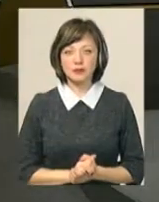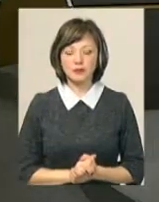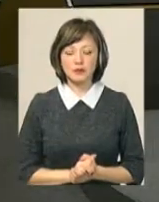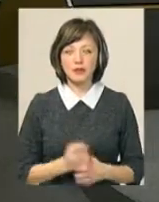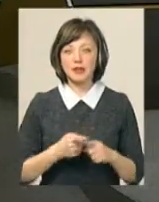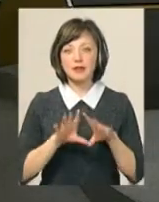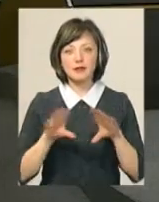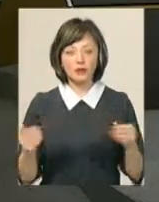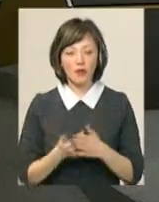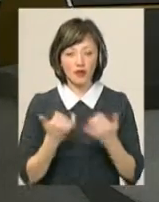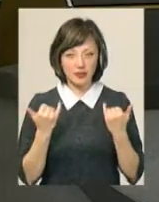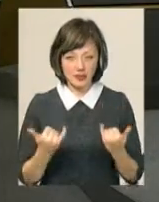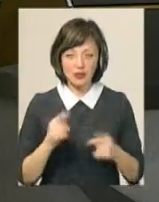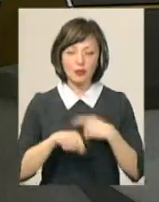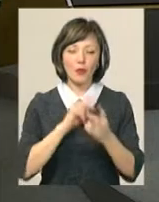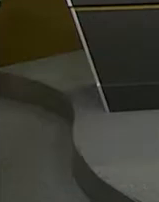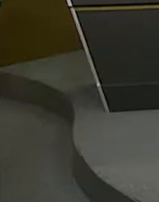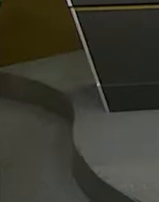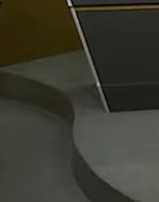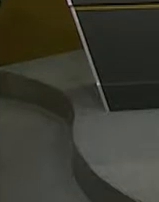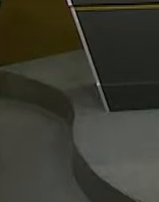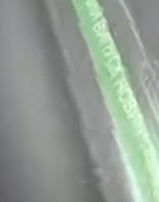І це всі новини на цю годину. Побачимось!